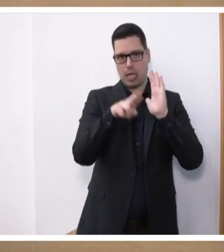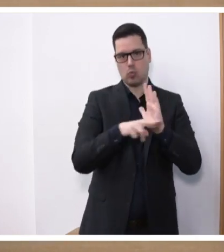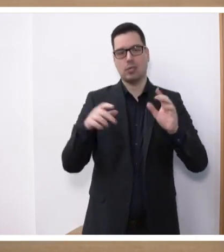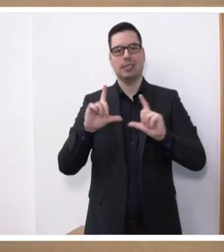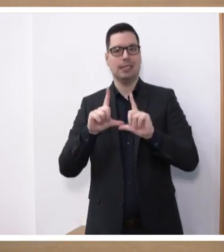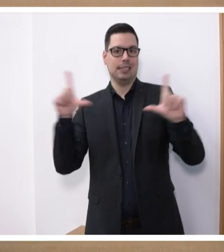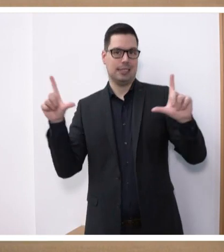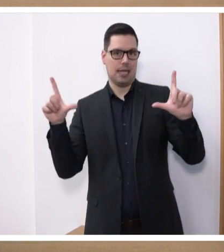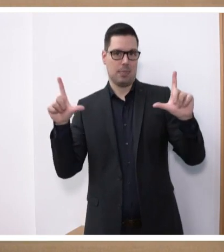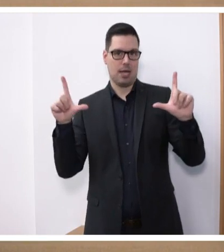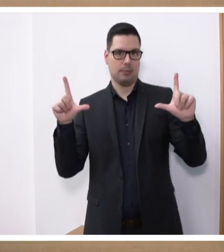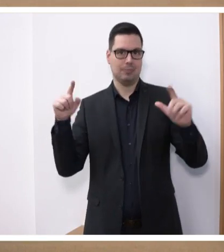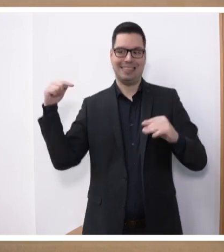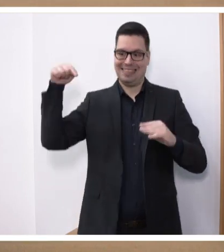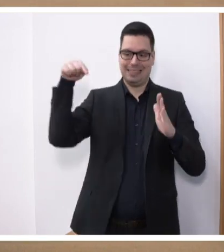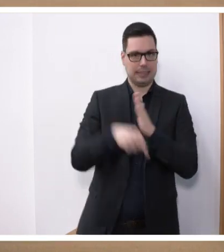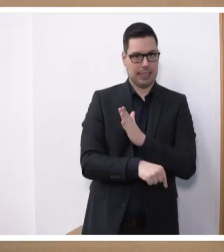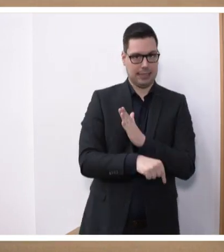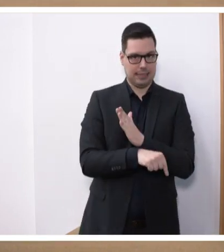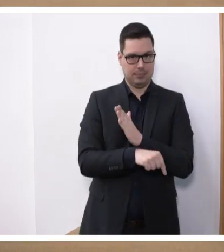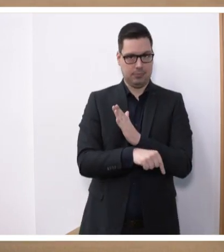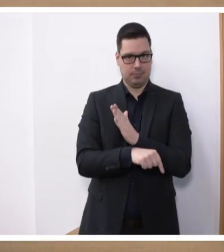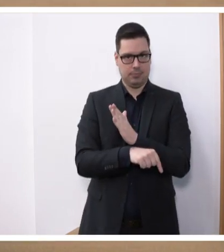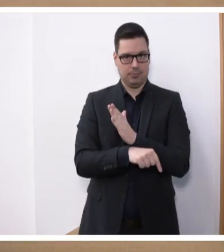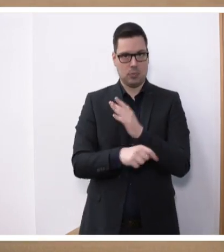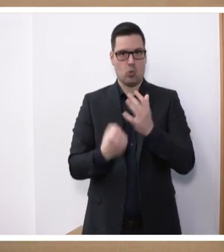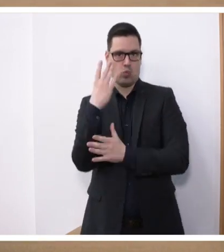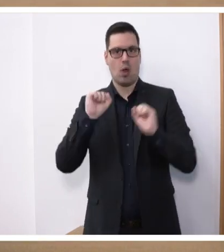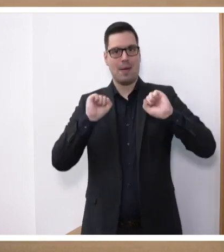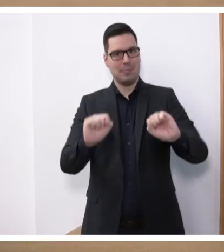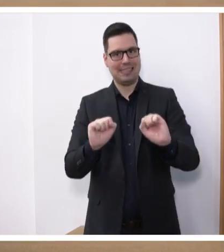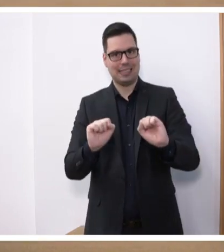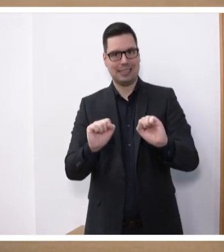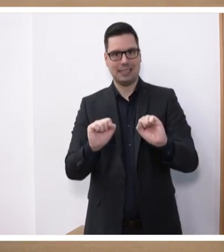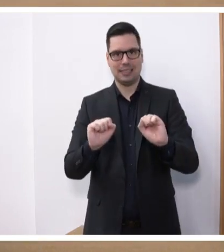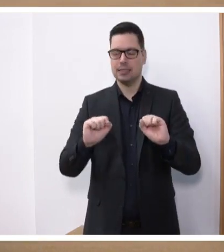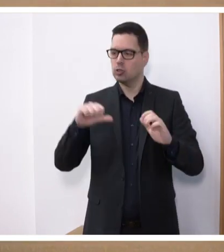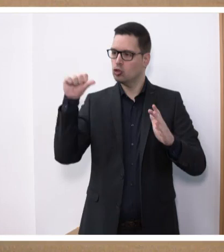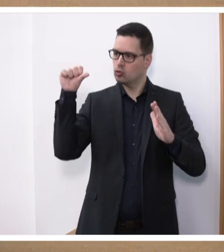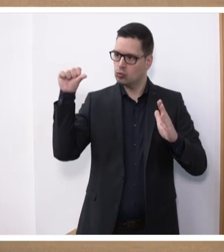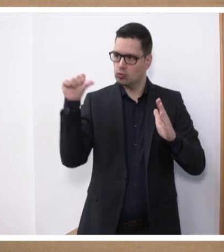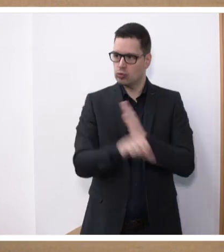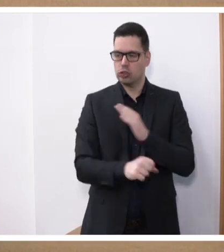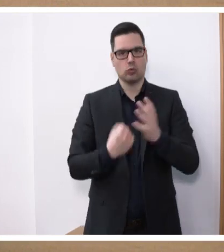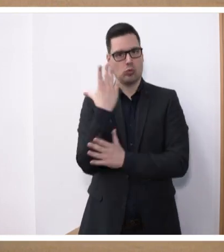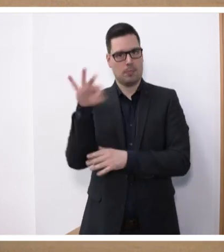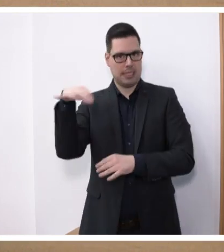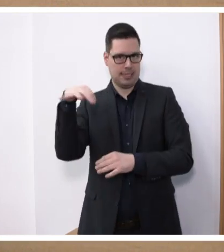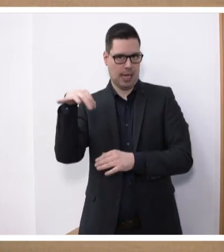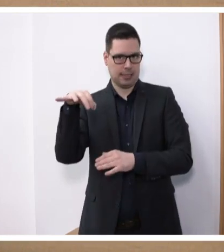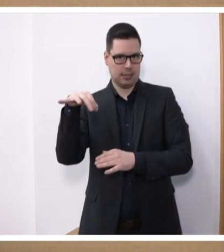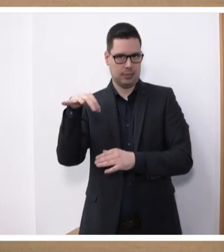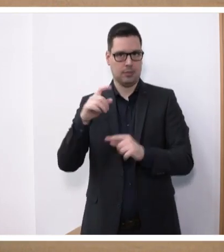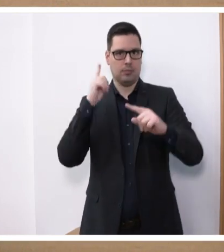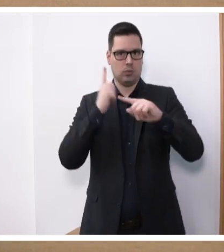Aktuelle Krise der Stiftung saarländischer Kulturbesitz durch unprofessionelles Agieren der Kultusministerin sowie der